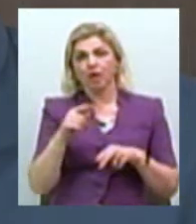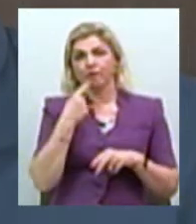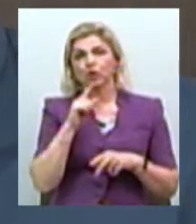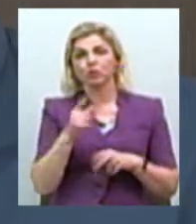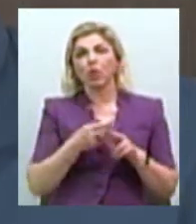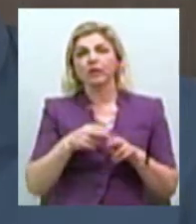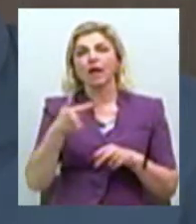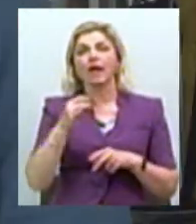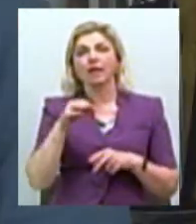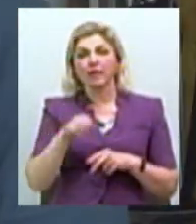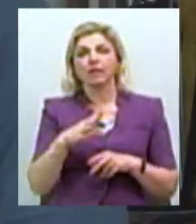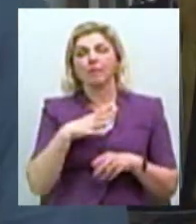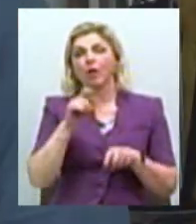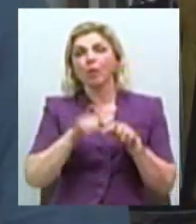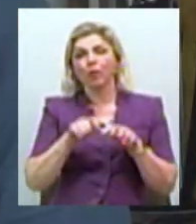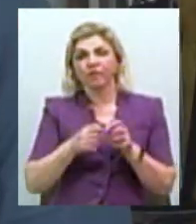пройшов передірку якості.